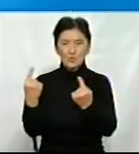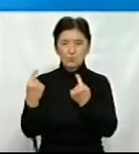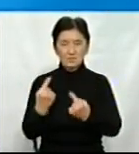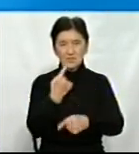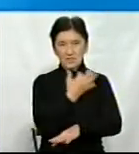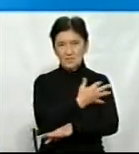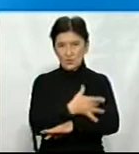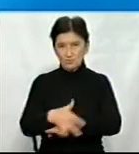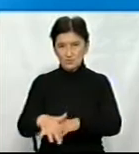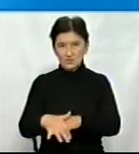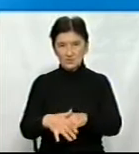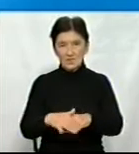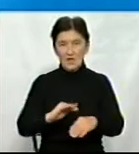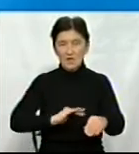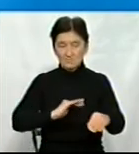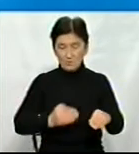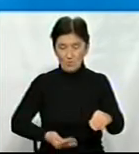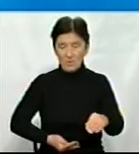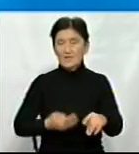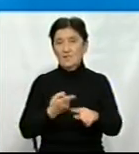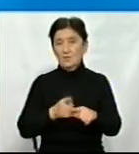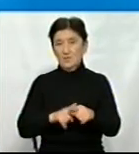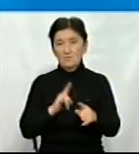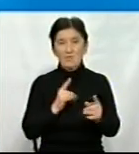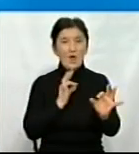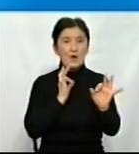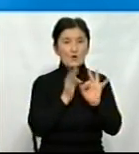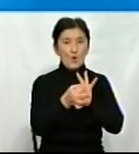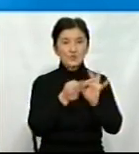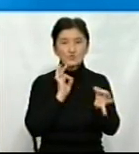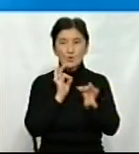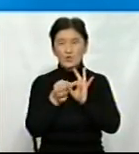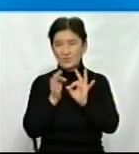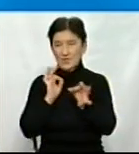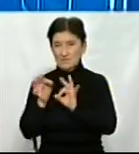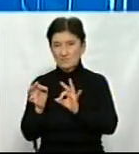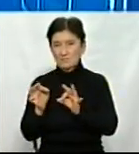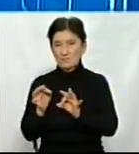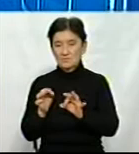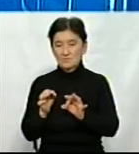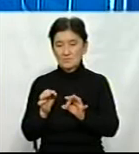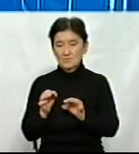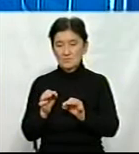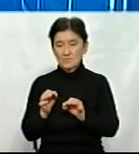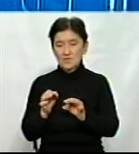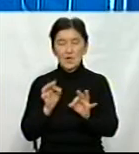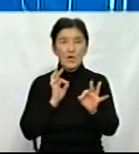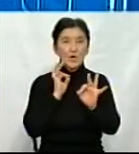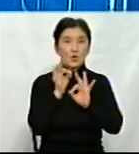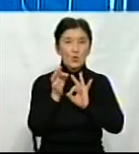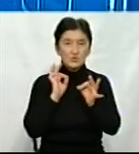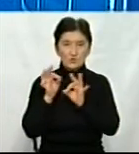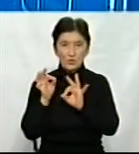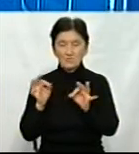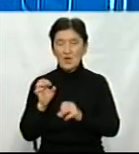Це друга частина доходів. І третя частина доходів – це консультування. Агроконсалтинг. Тому що ці персоналі, І консультування як наших